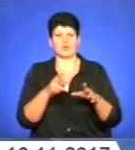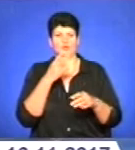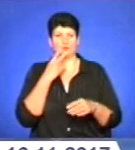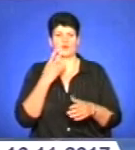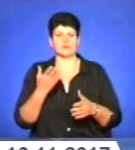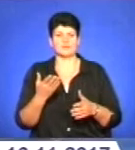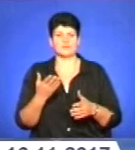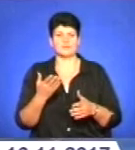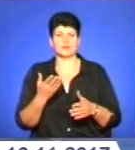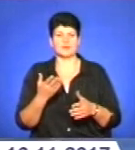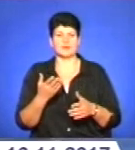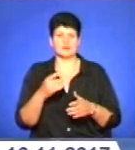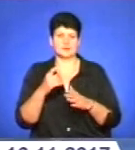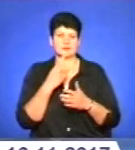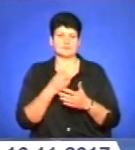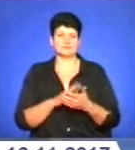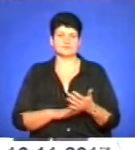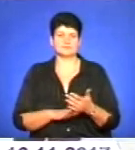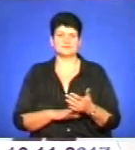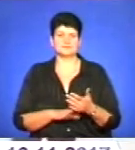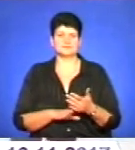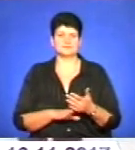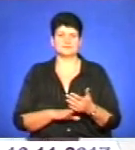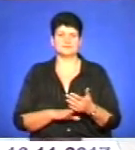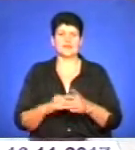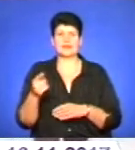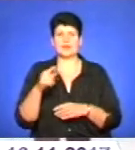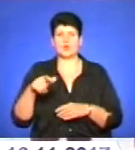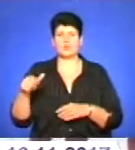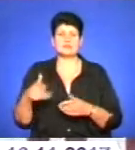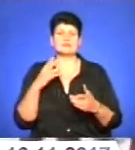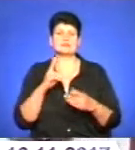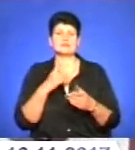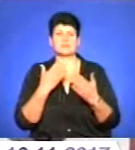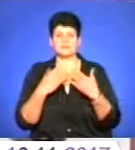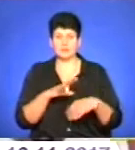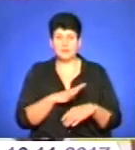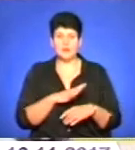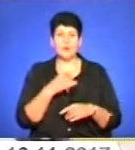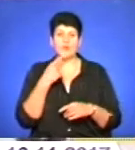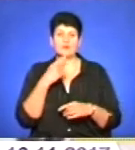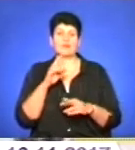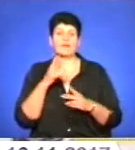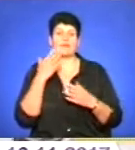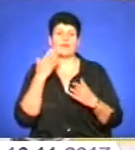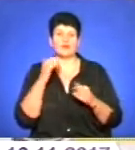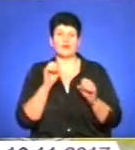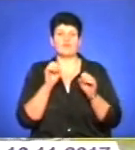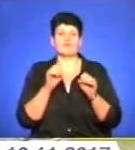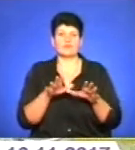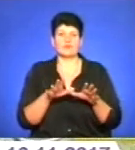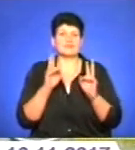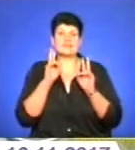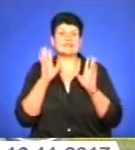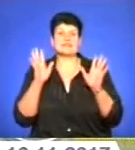курцям? Дізнавалася Ірина Терлюк. Тернополяни, з якими ми поспілкувалися, кажуть, як легко відмовитися від куріння,